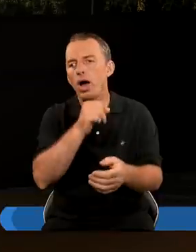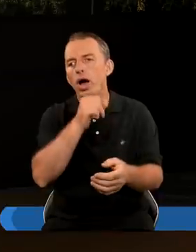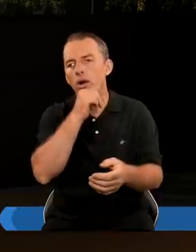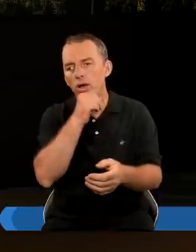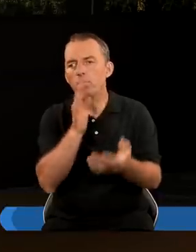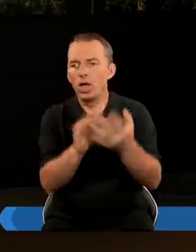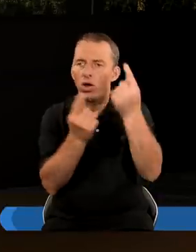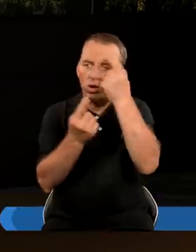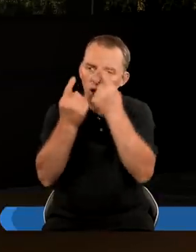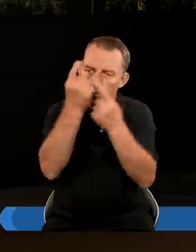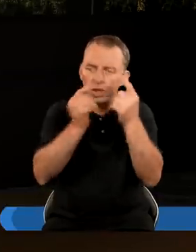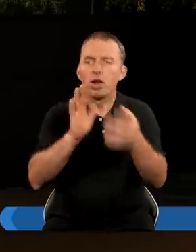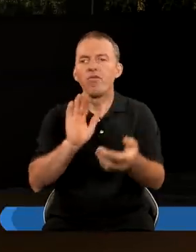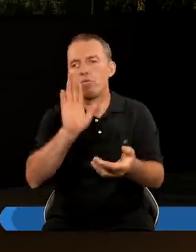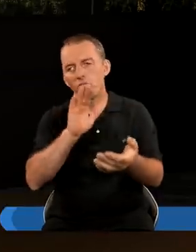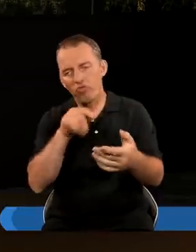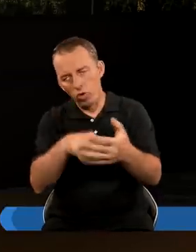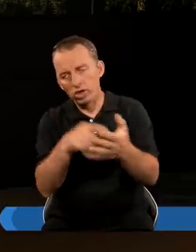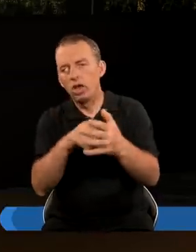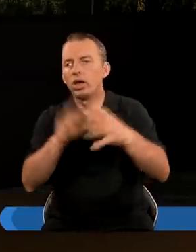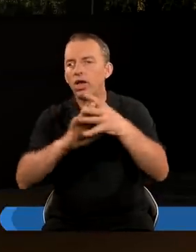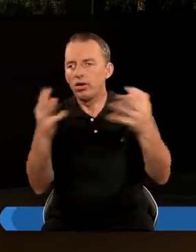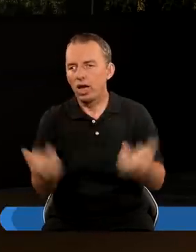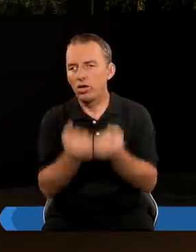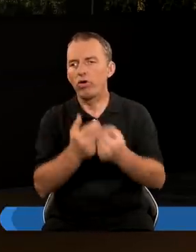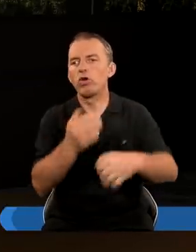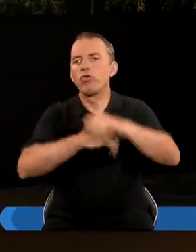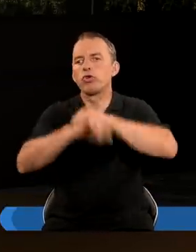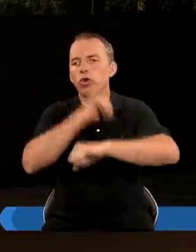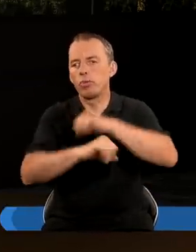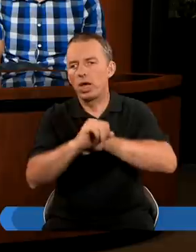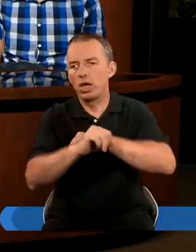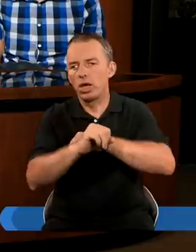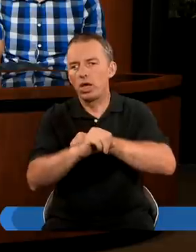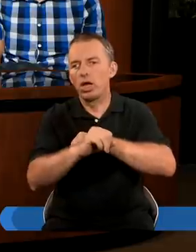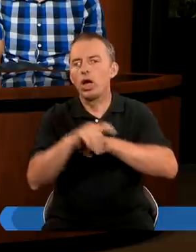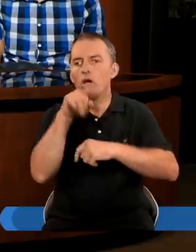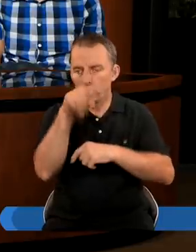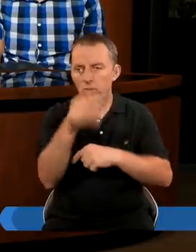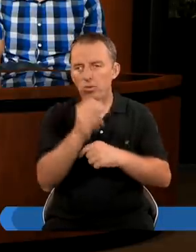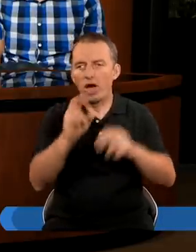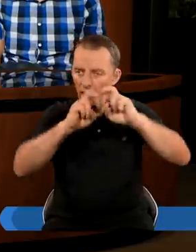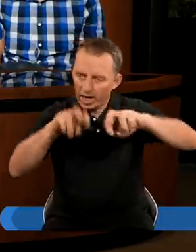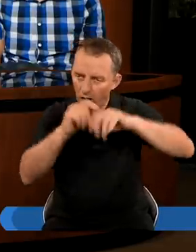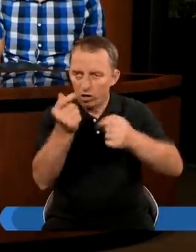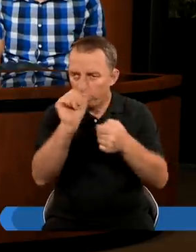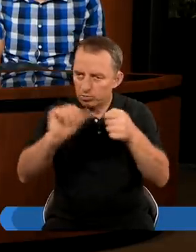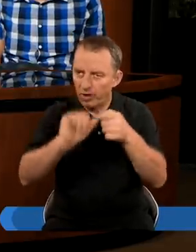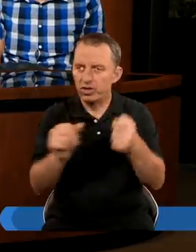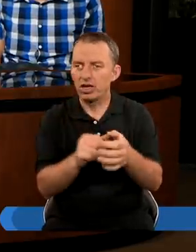Babilonie Miał na myśli Właśnie Zbór Który znajdował się W Rzymie Czy to byłaby Dobra analogia